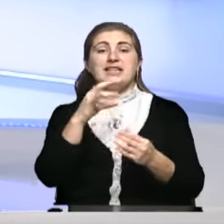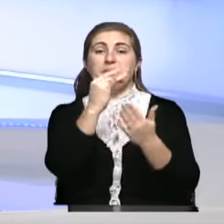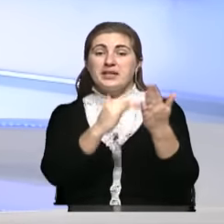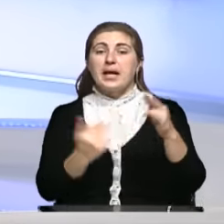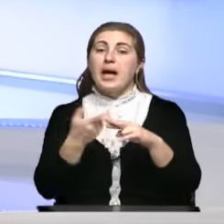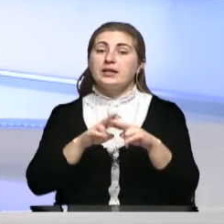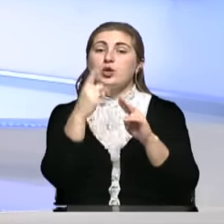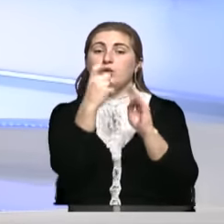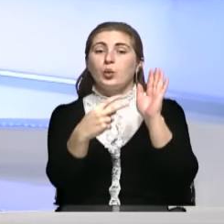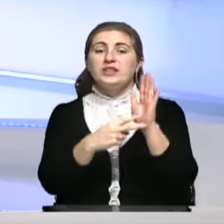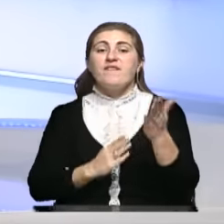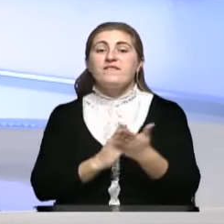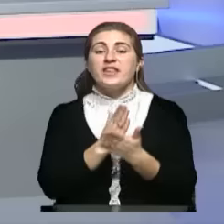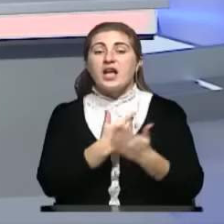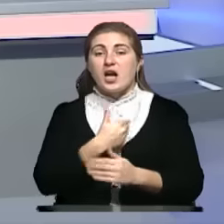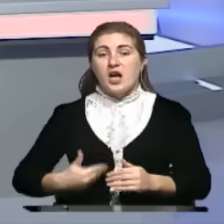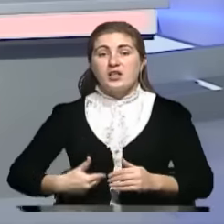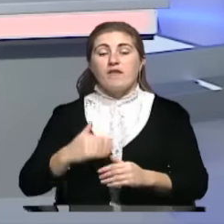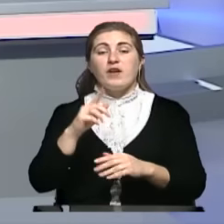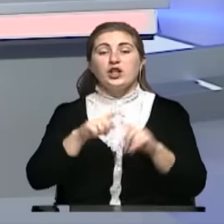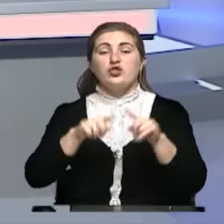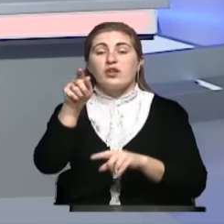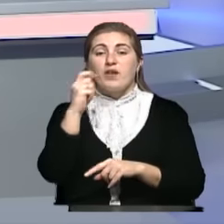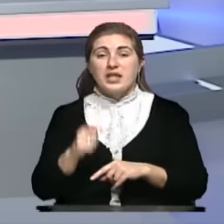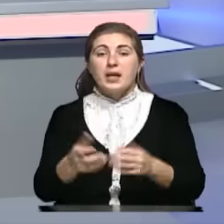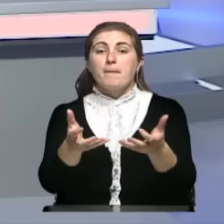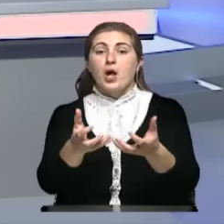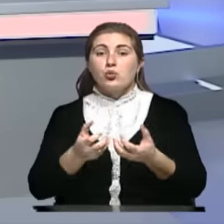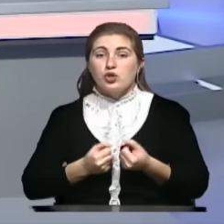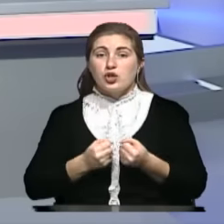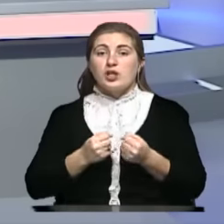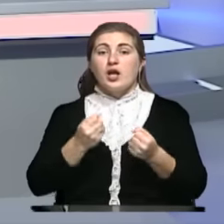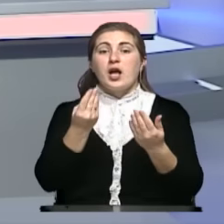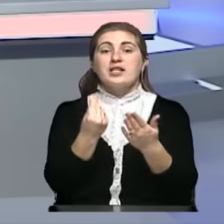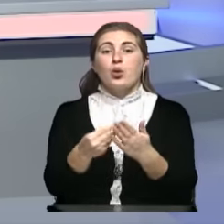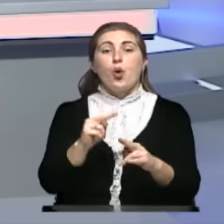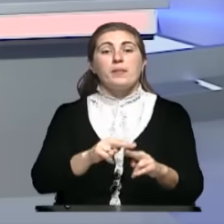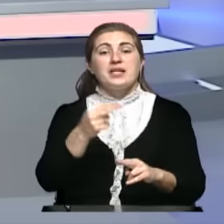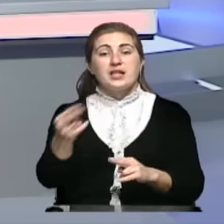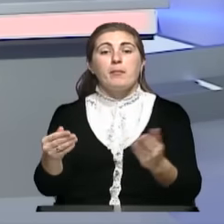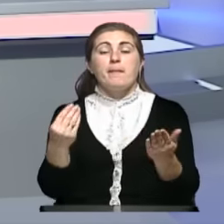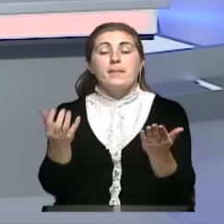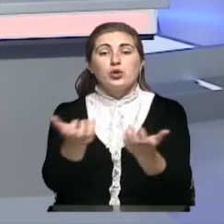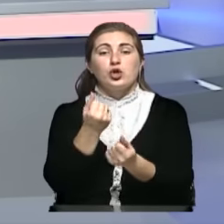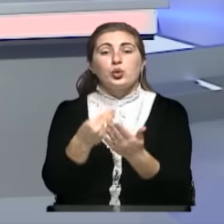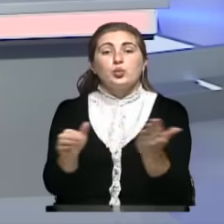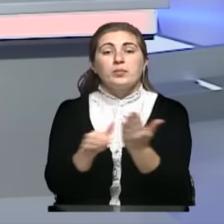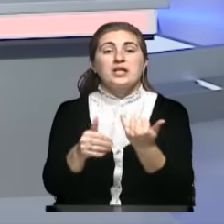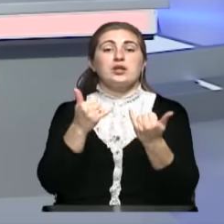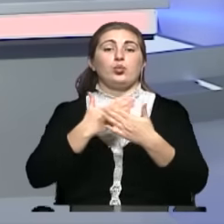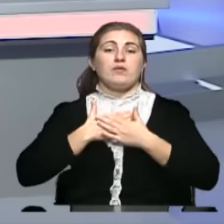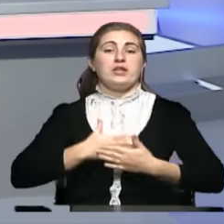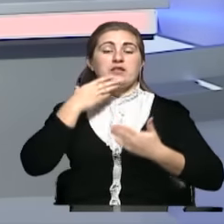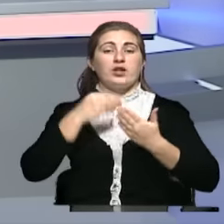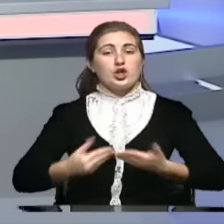107 ветеранов Отечественной войны, получили компенсацию, получили субсидию для удовлетворения своих